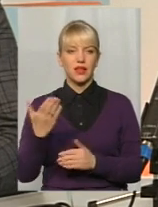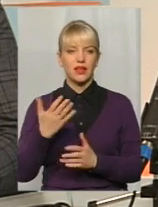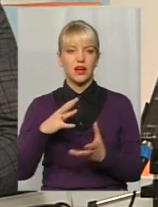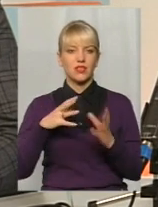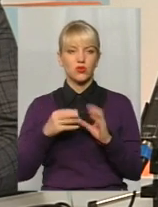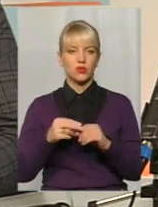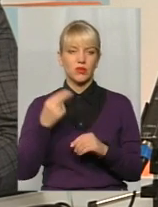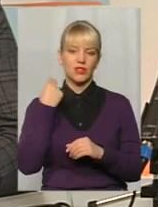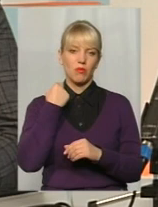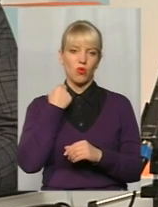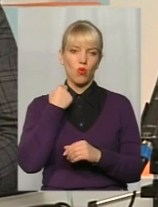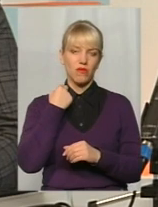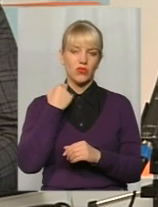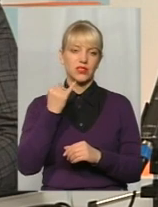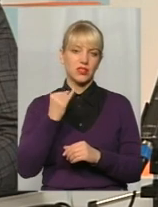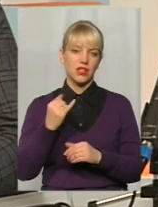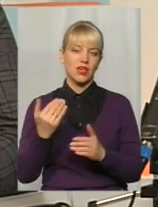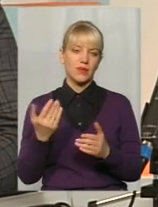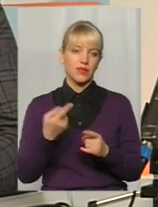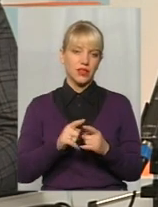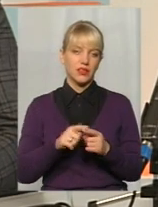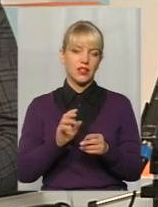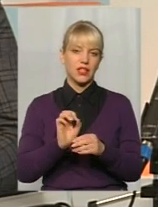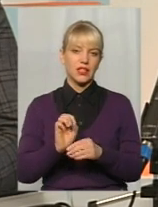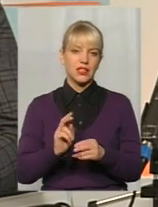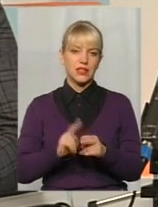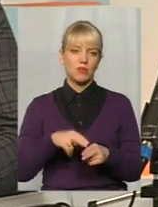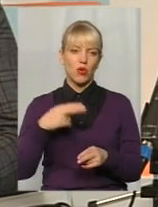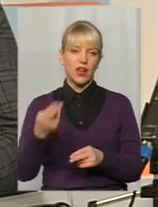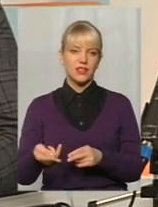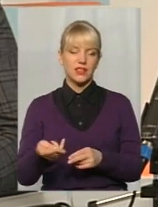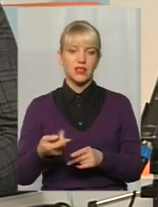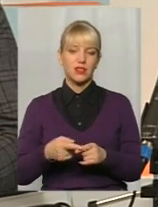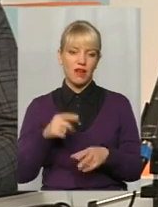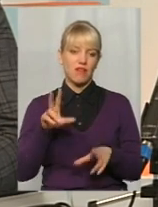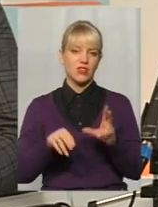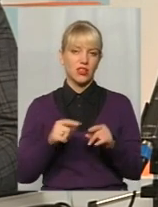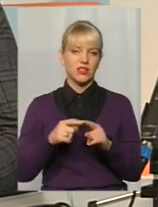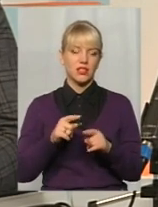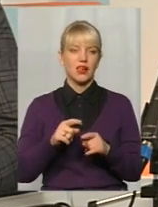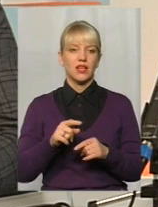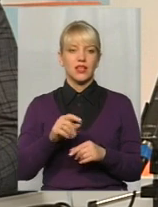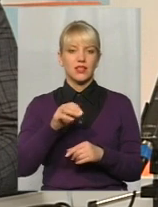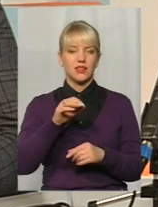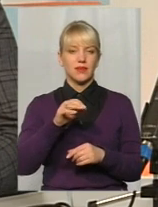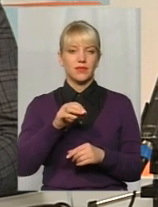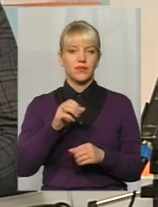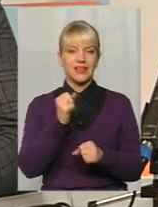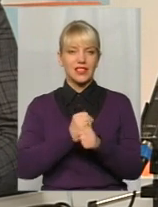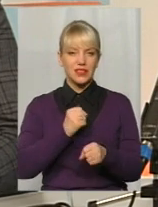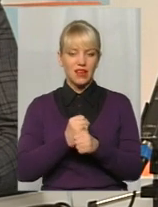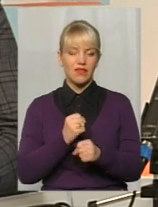сума заборгованості і відповідно її погасити. Я також вважаю, що це досить дієвий механізм, тому що